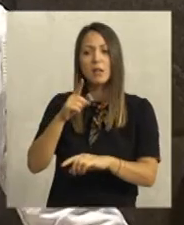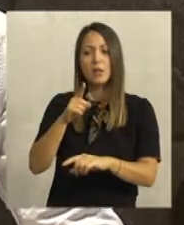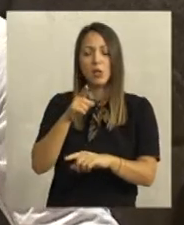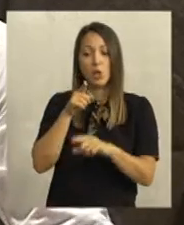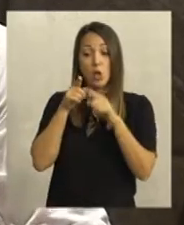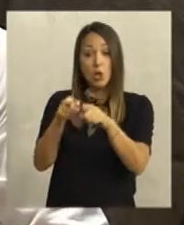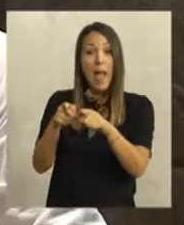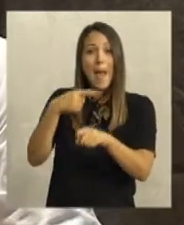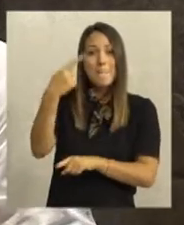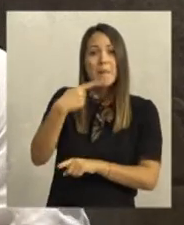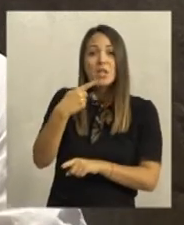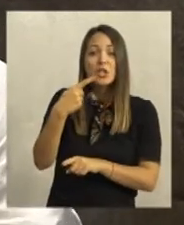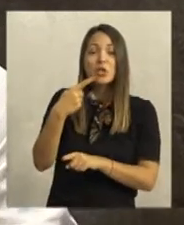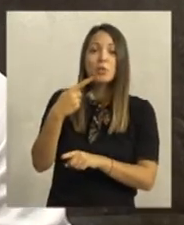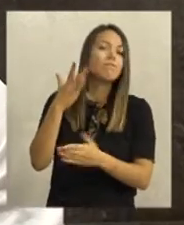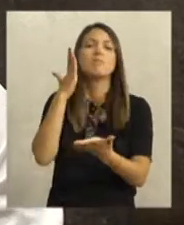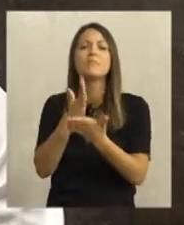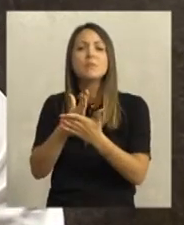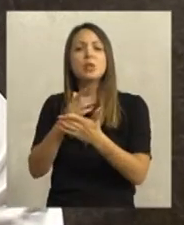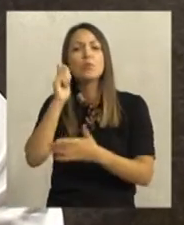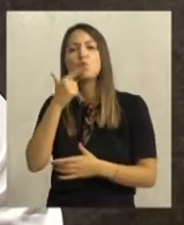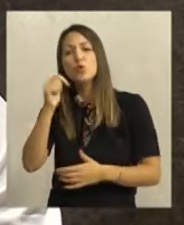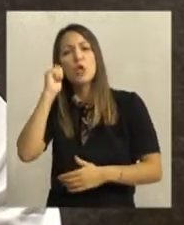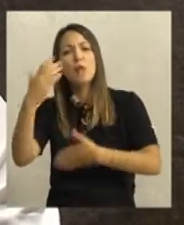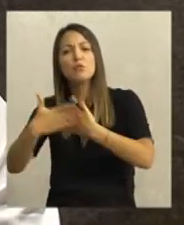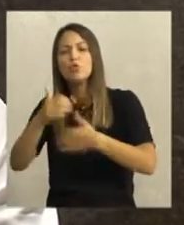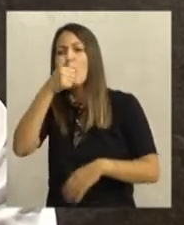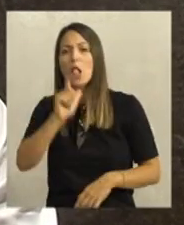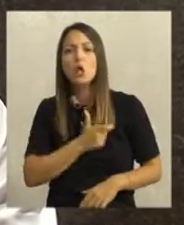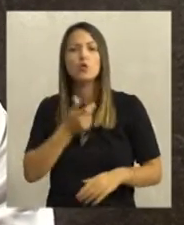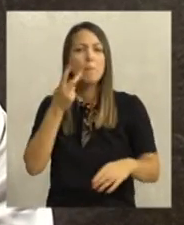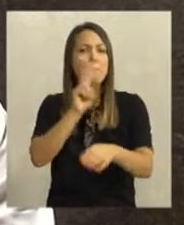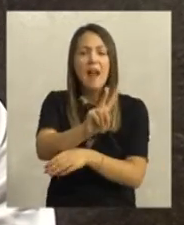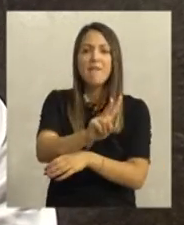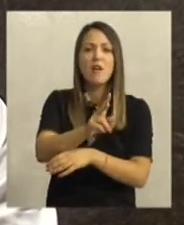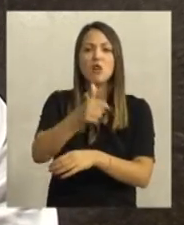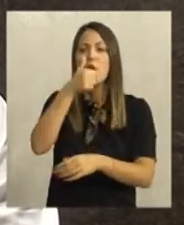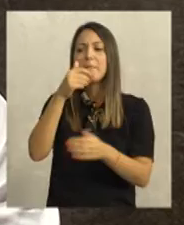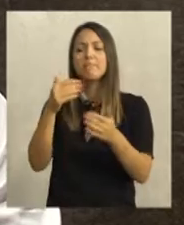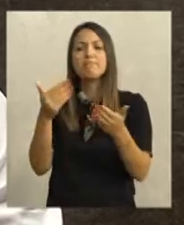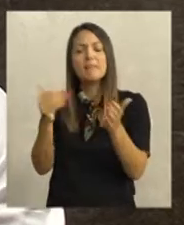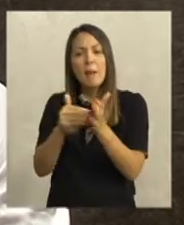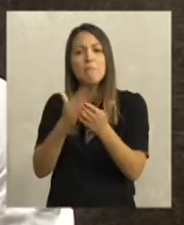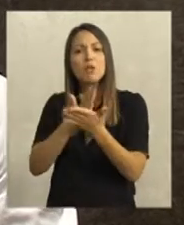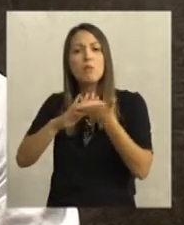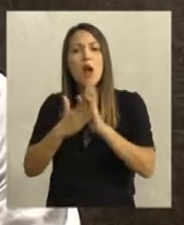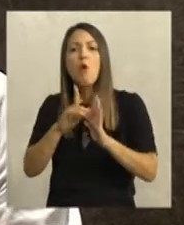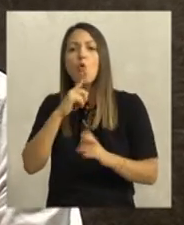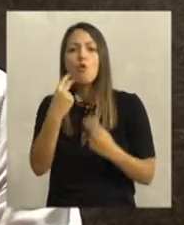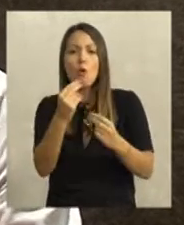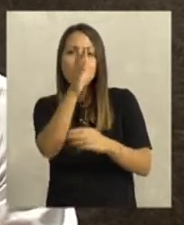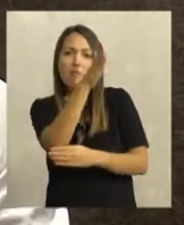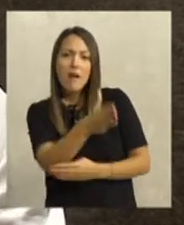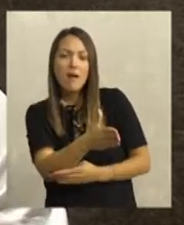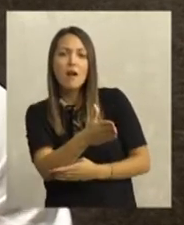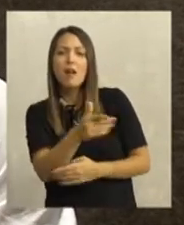Naredimo taj tekst, odnosno tu priču, jer priču arhjetipu muških ženskih odnosa. Šta je ljubav, šta je prevala, da li treba biti u braku sa onim